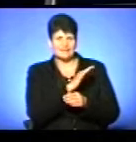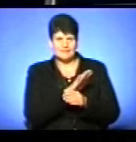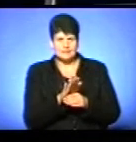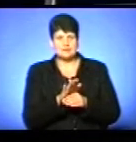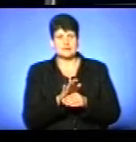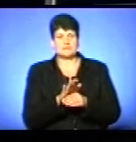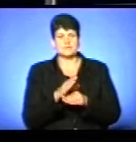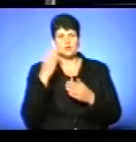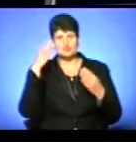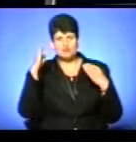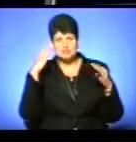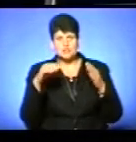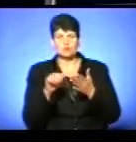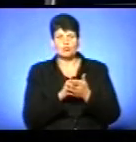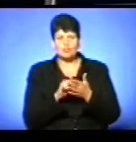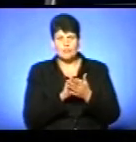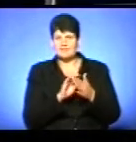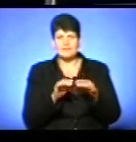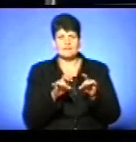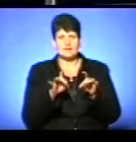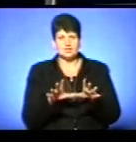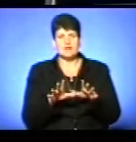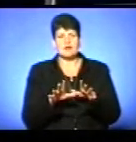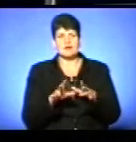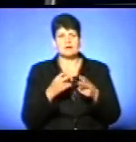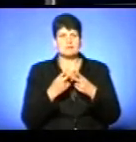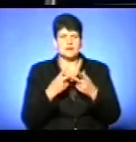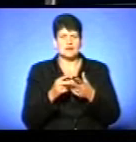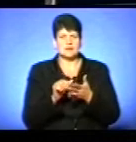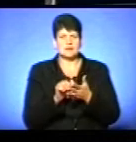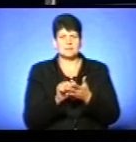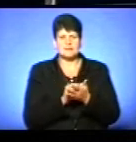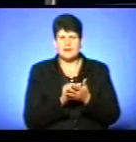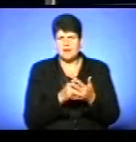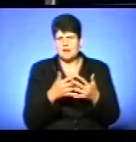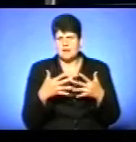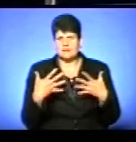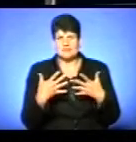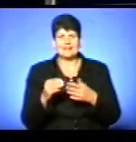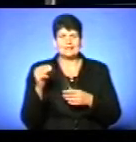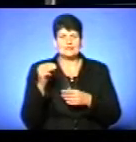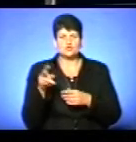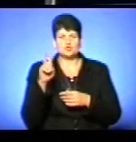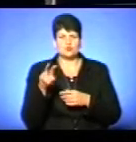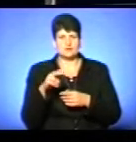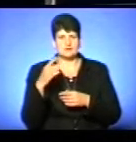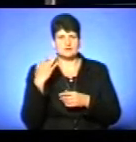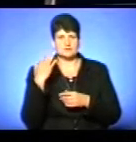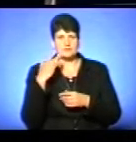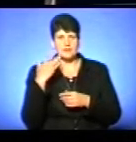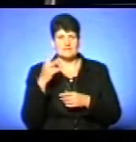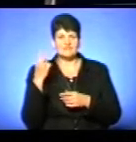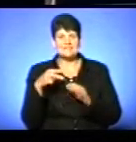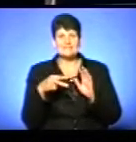портмане з чужими документами, невирішення адміністративні та кримінальні матеріали, понад тисячу доларів шата 28 тисяч